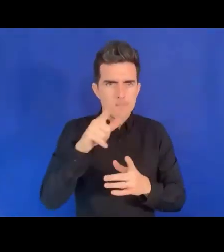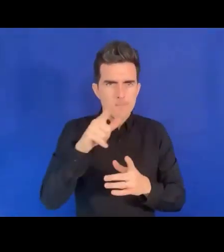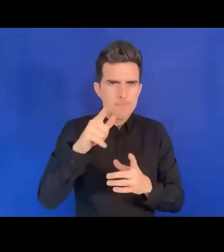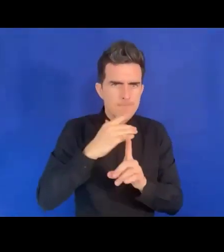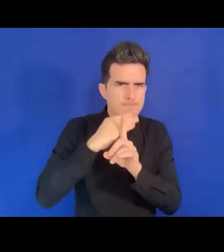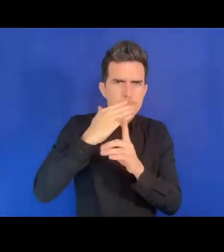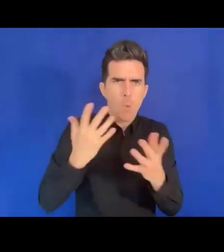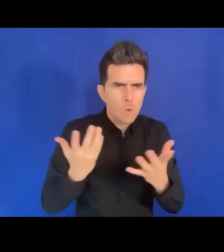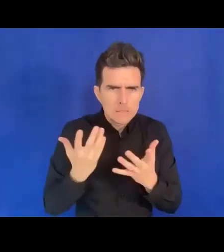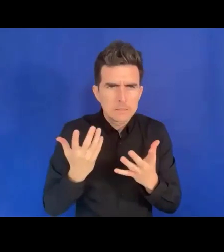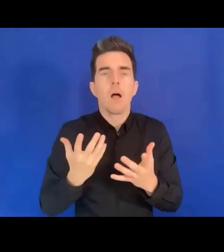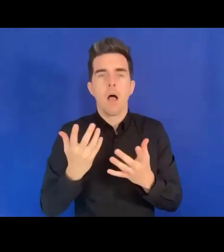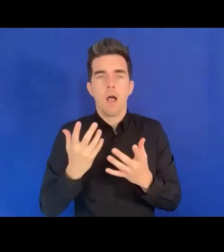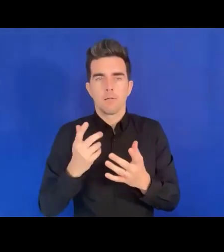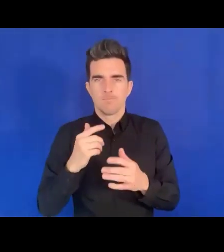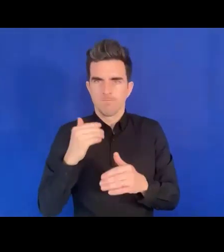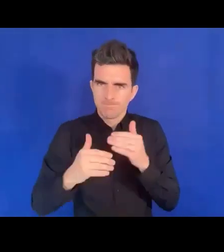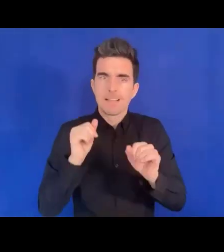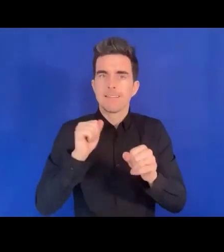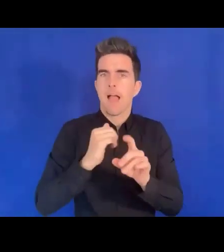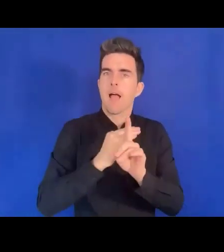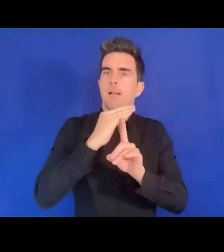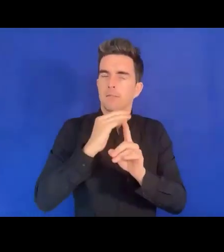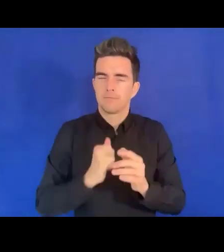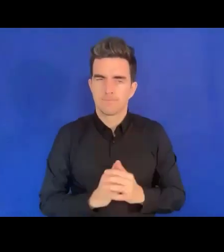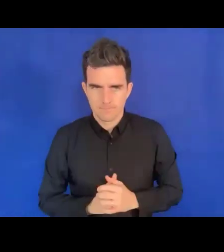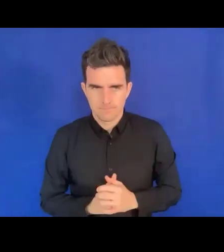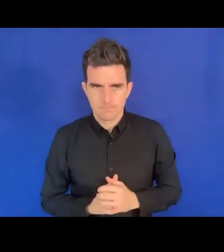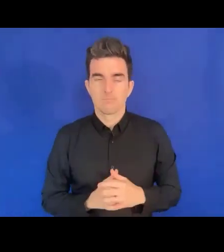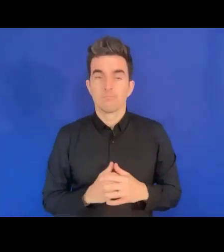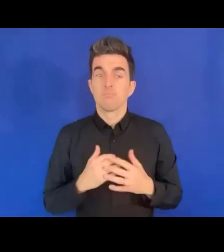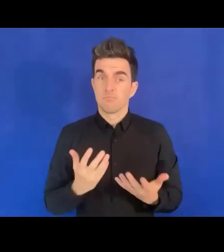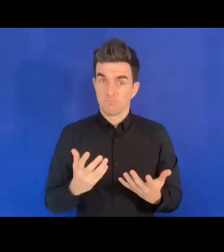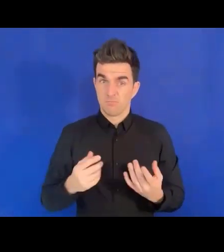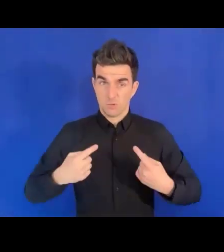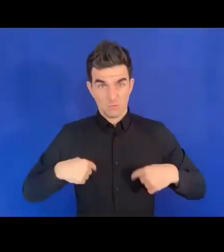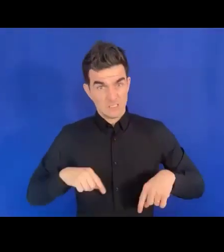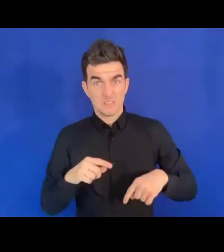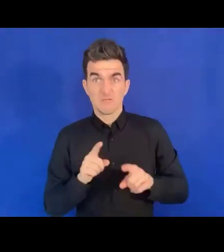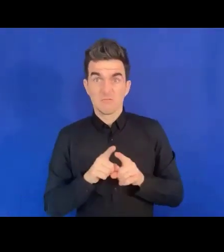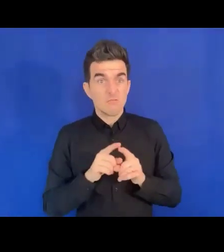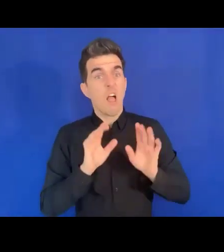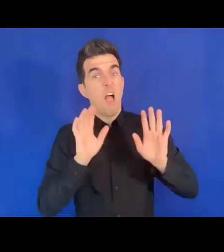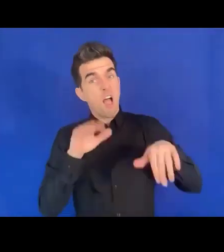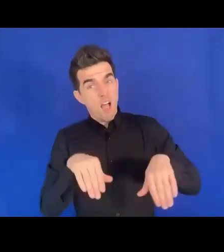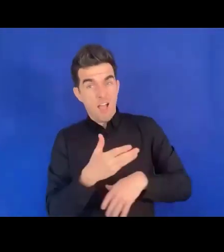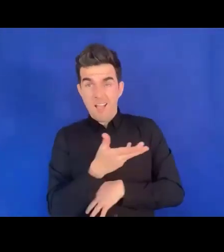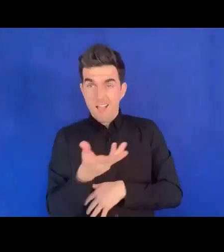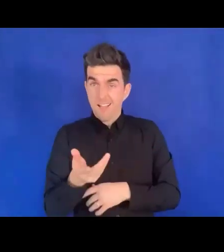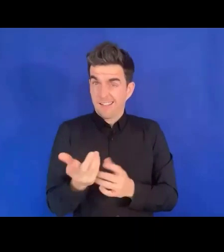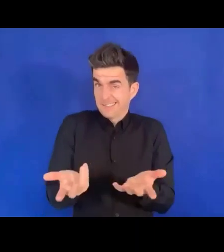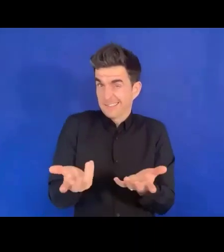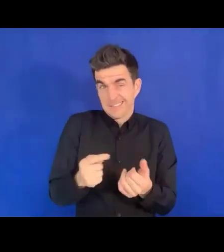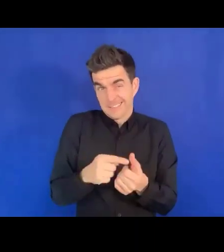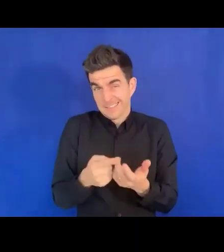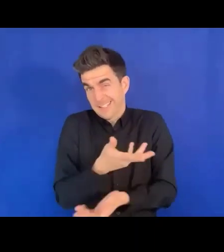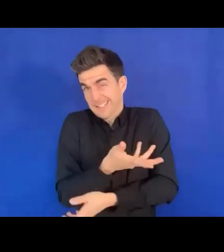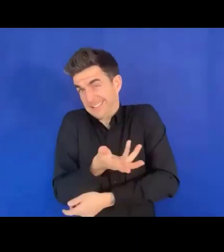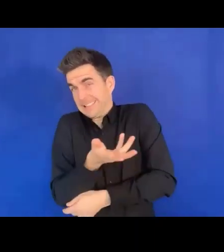choses par leur nom. Alors, ce que j'aimerais également dire, c'est que nous avons,